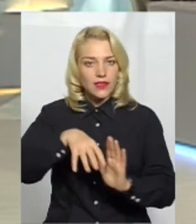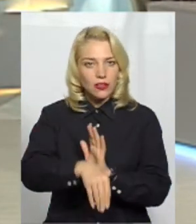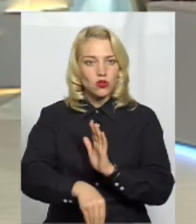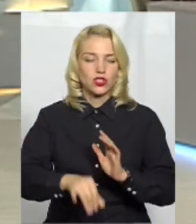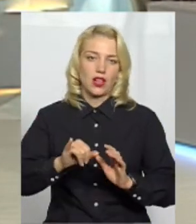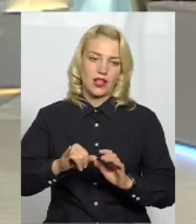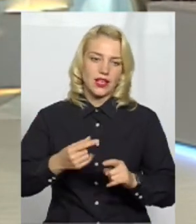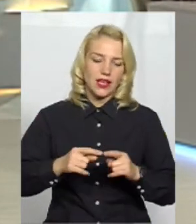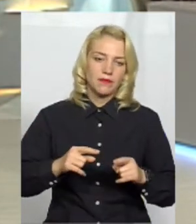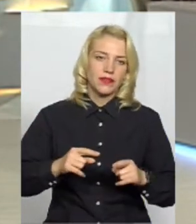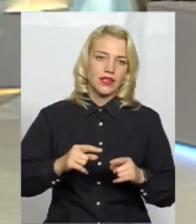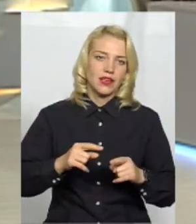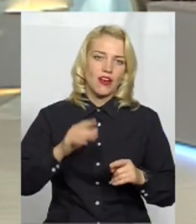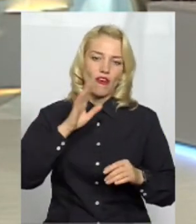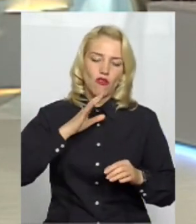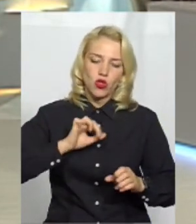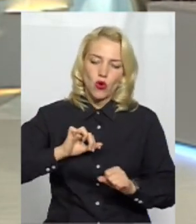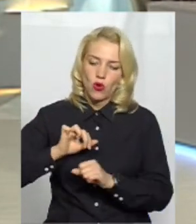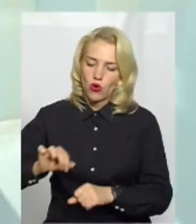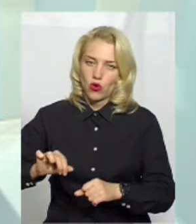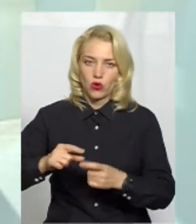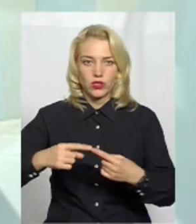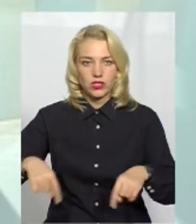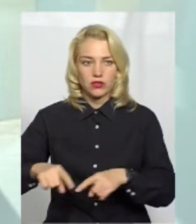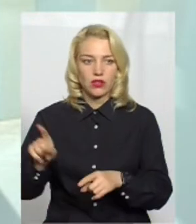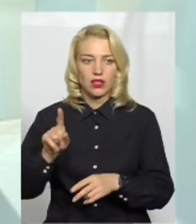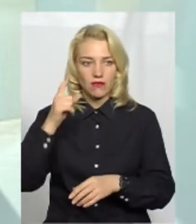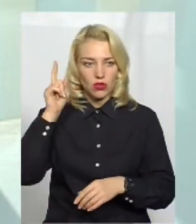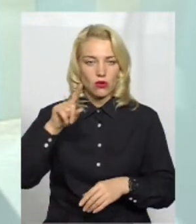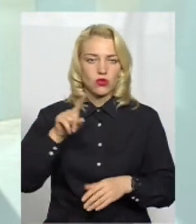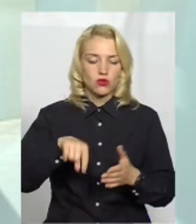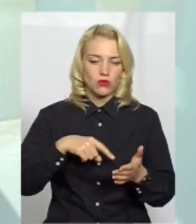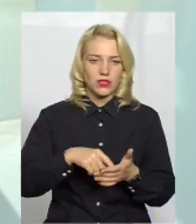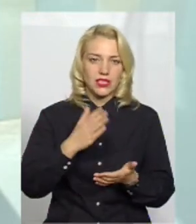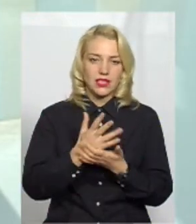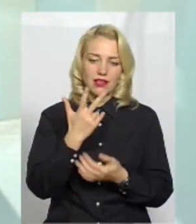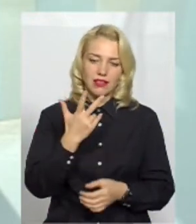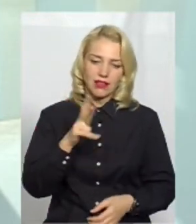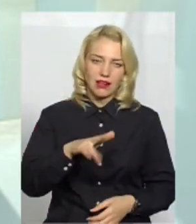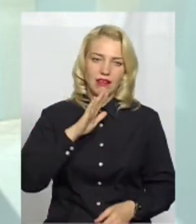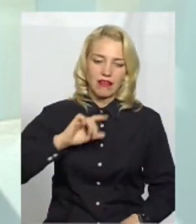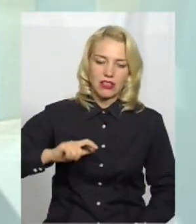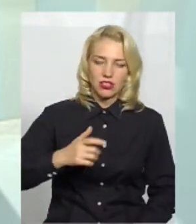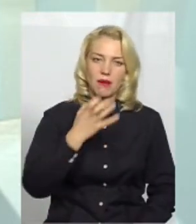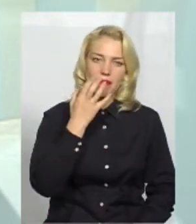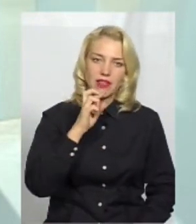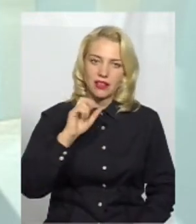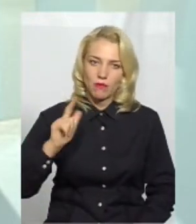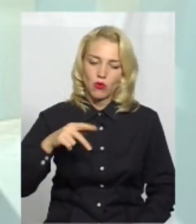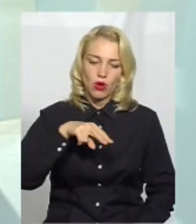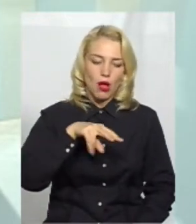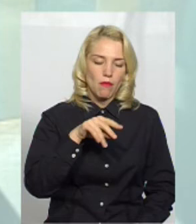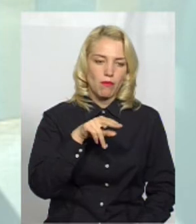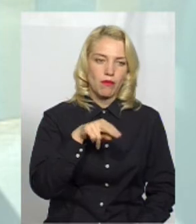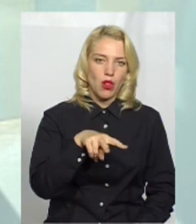рекреаційні зони, водоохоронні зони, які нам відомо, що в місті три річки. Одна велика, Південний Буг, дві малих – це